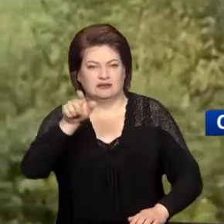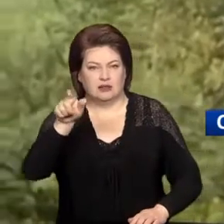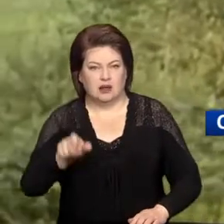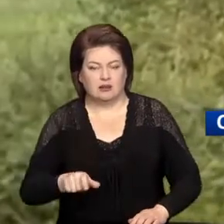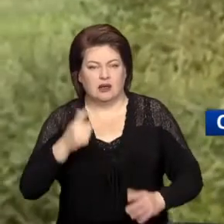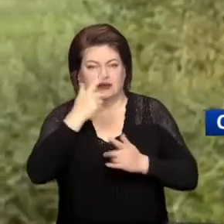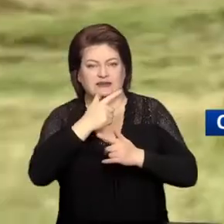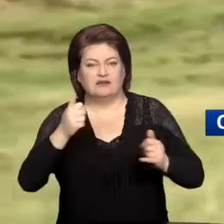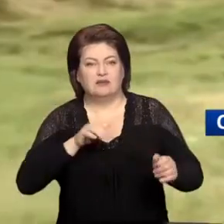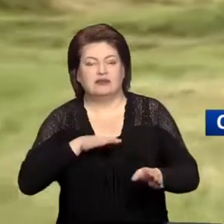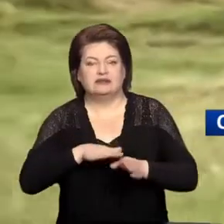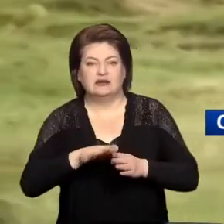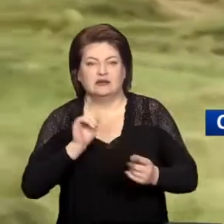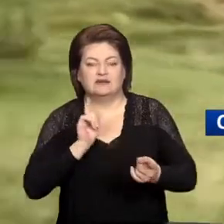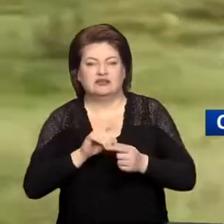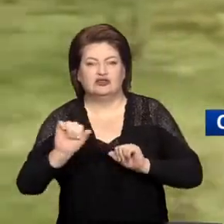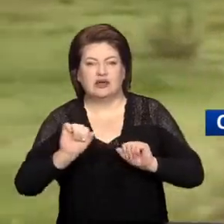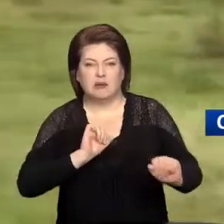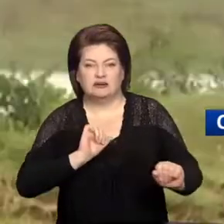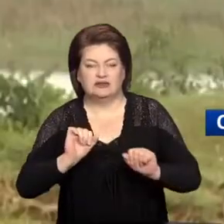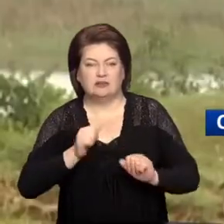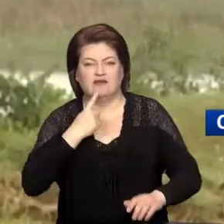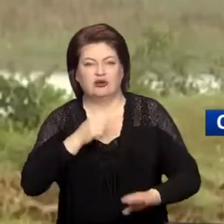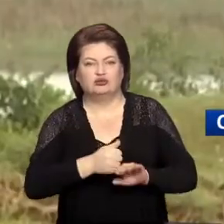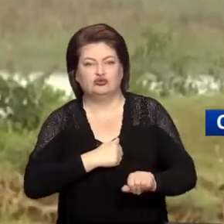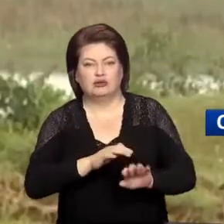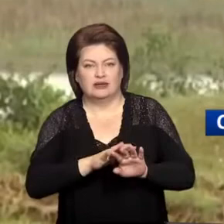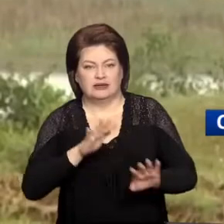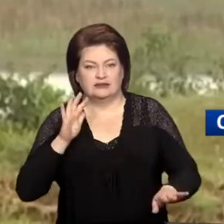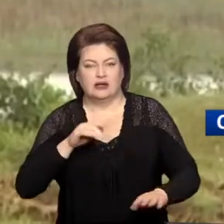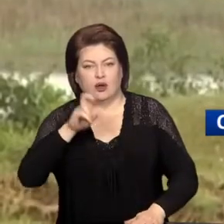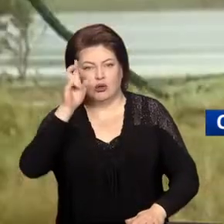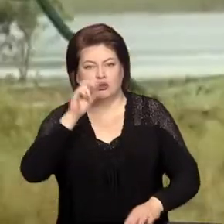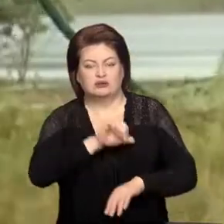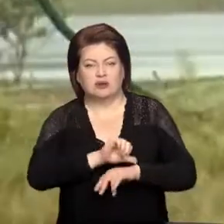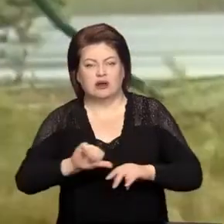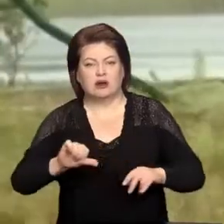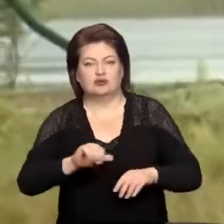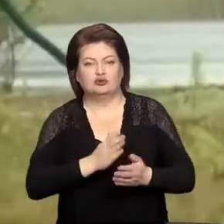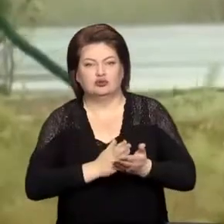Заявление было сделано на встрече с командирами бригад вооруженных сил нацгвардии Госпогранслужбы в Хемельницкой области.